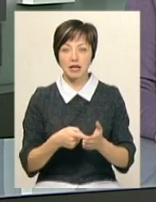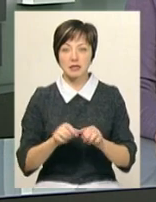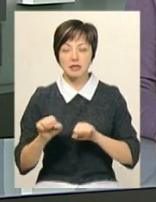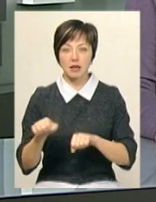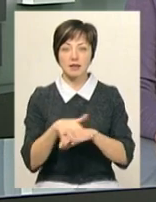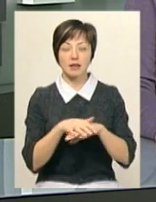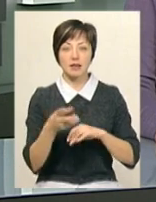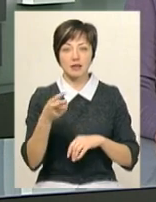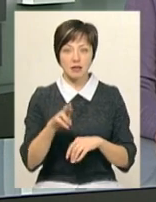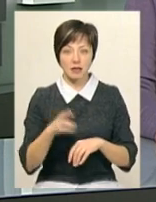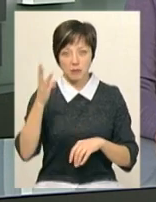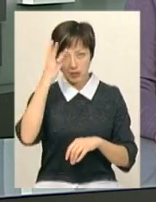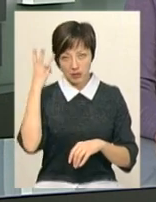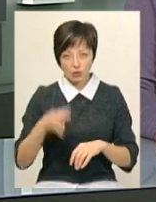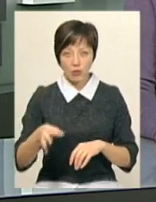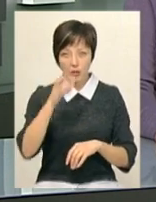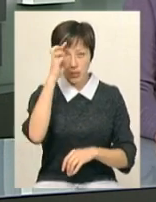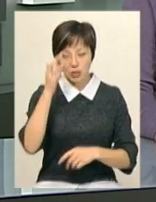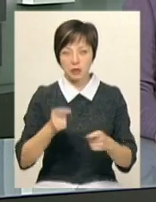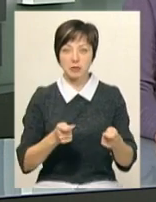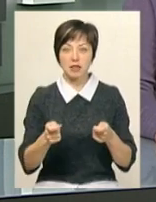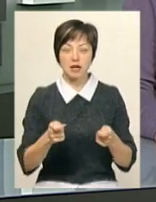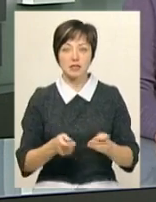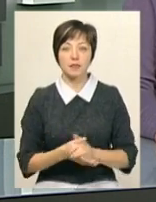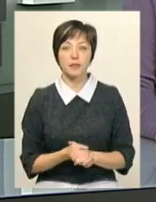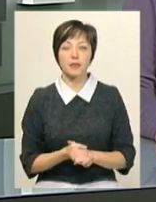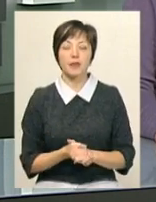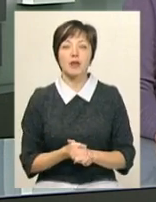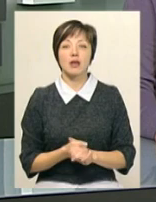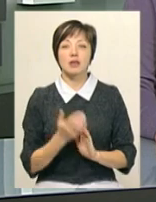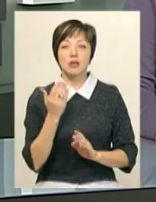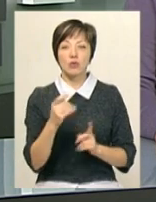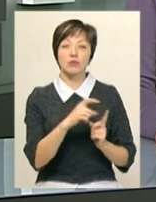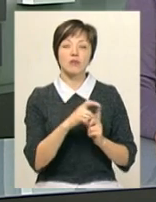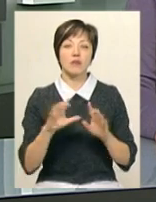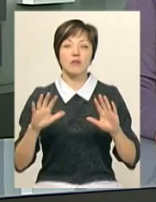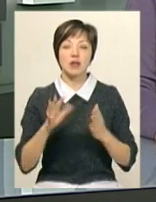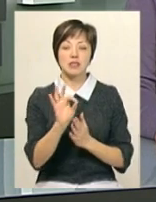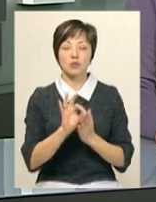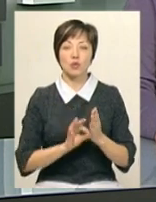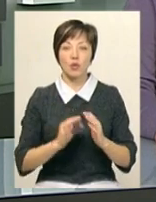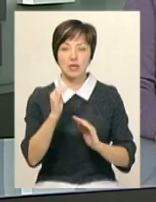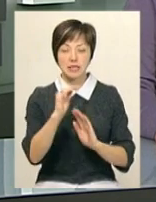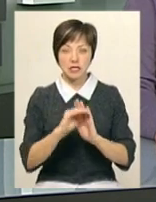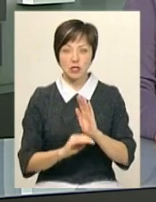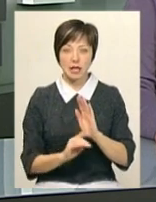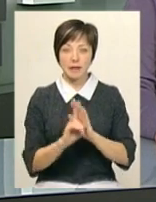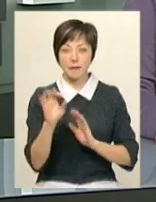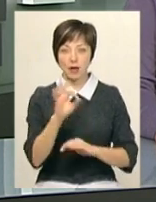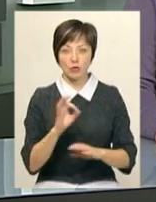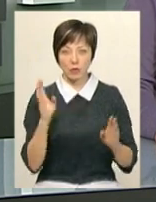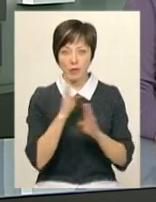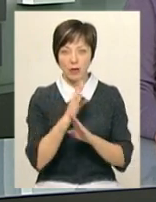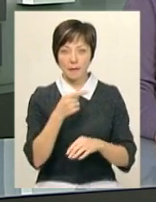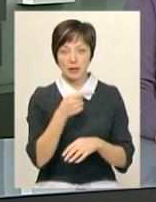населення Хмельницької облдержадміністрації Віктор Овітько. За його словами, в разі різкого зниження температури повітря, нижче